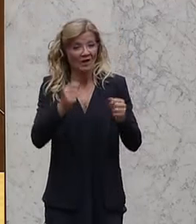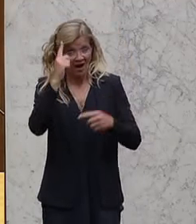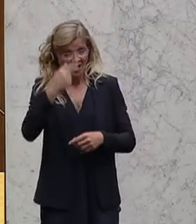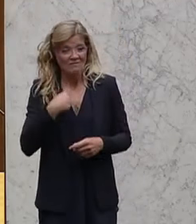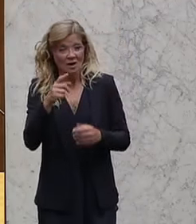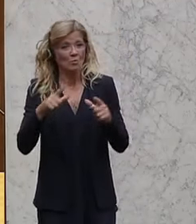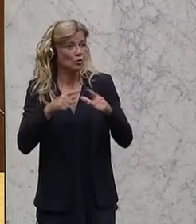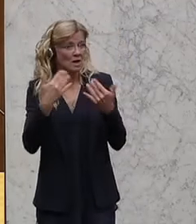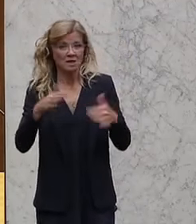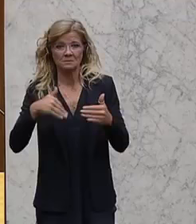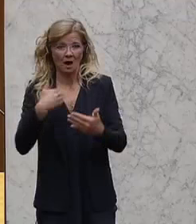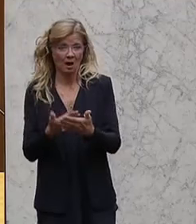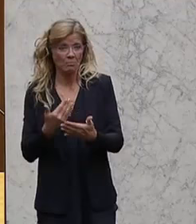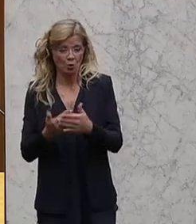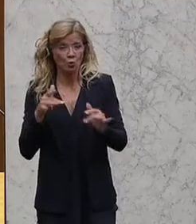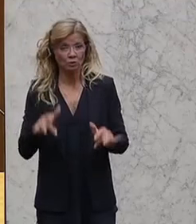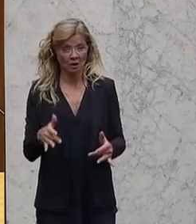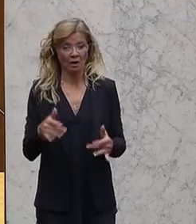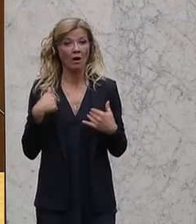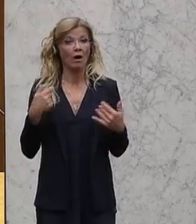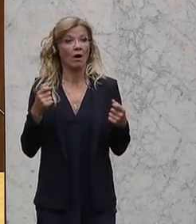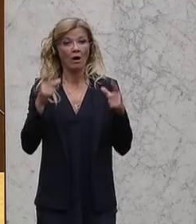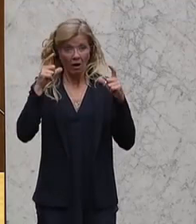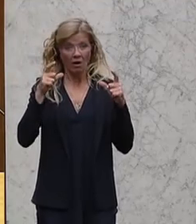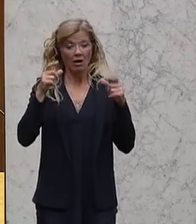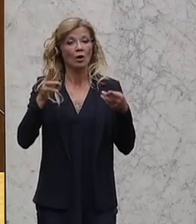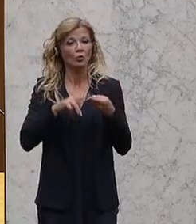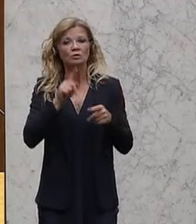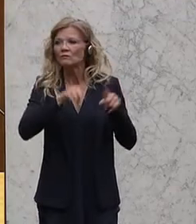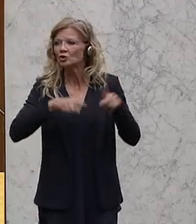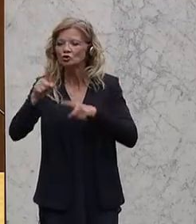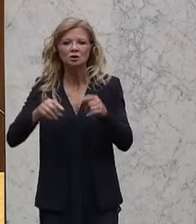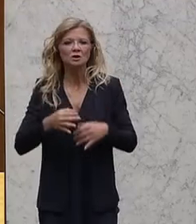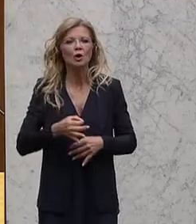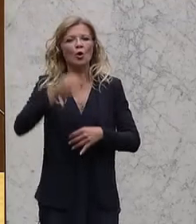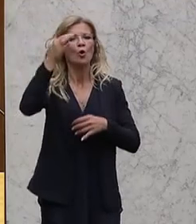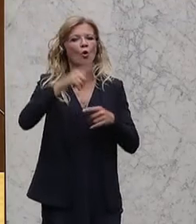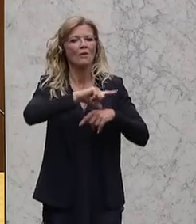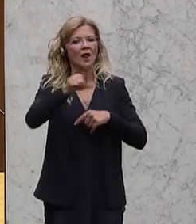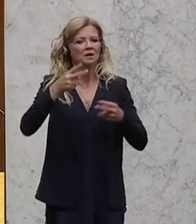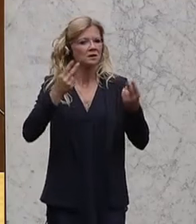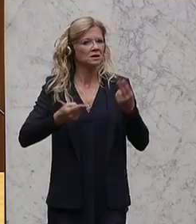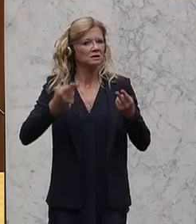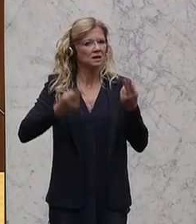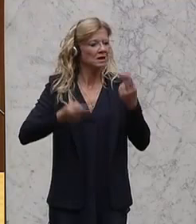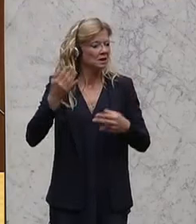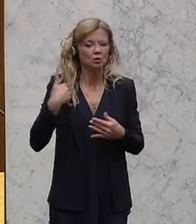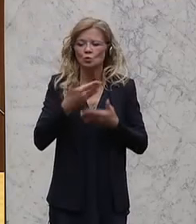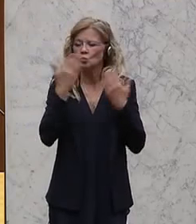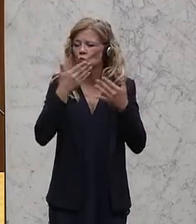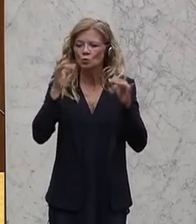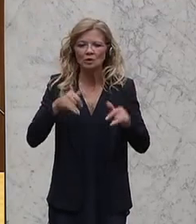somit war an verschiedenen Oberlandesgerichten gar kein Angebot mehr vorhanden, um hier